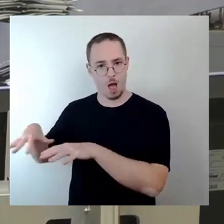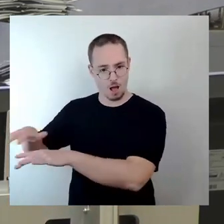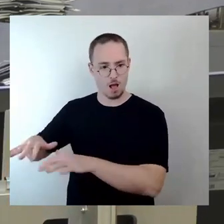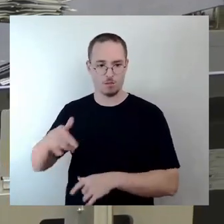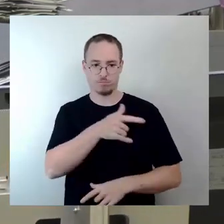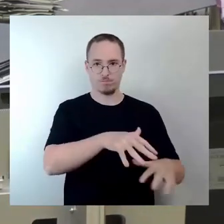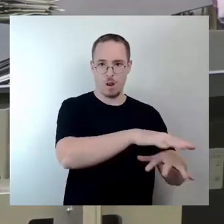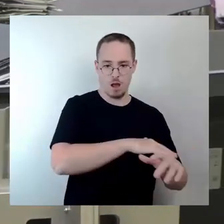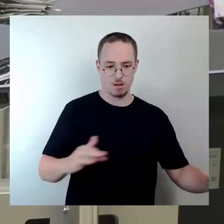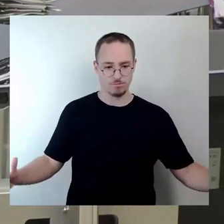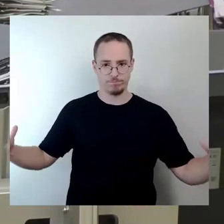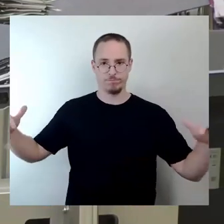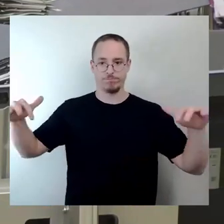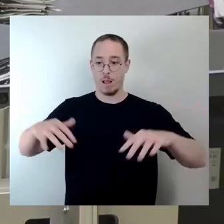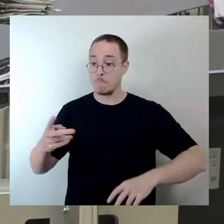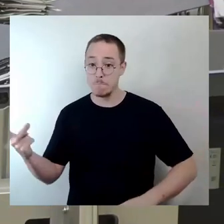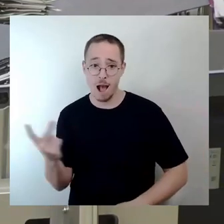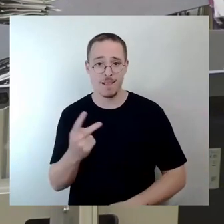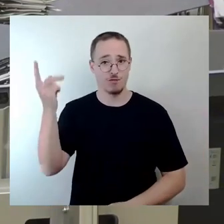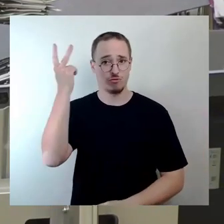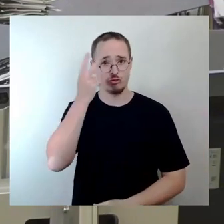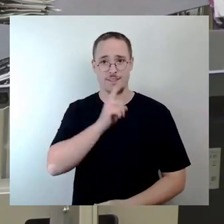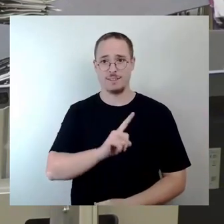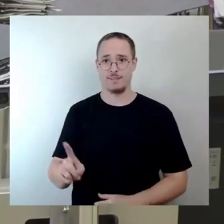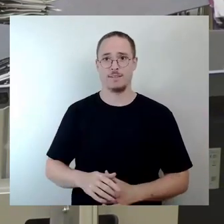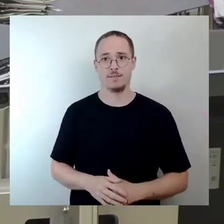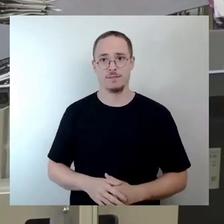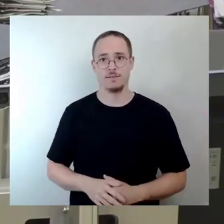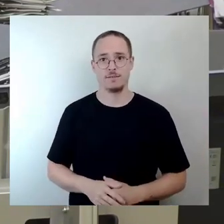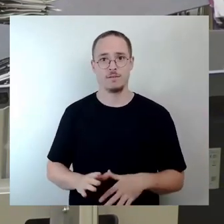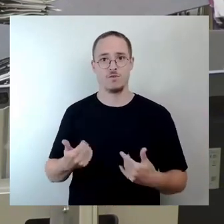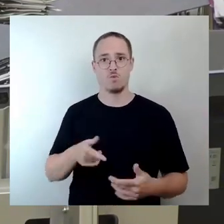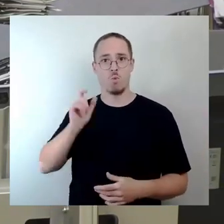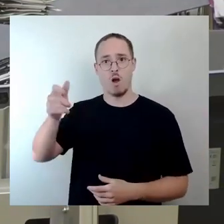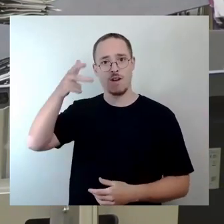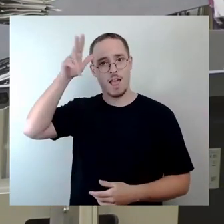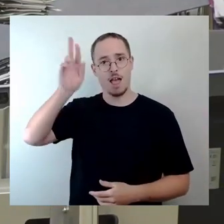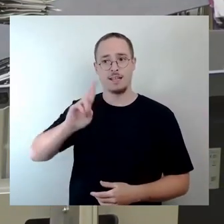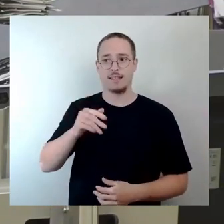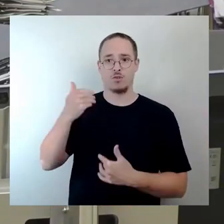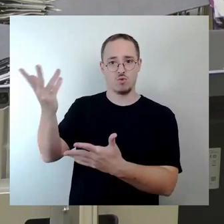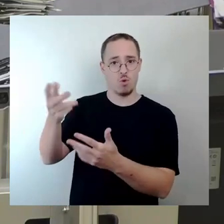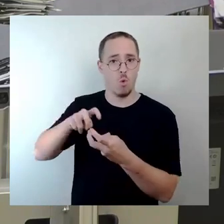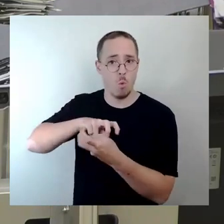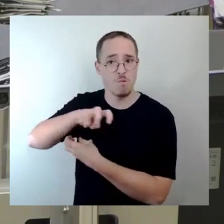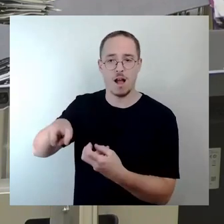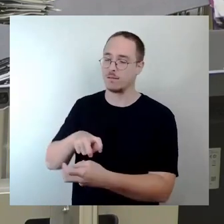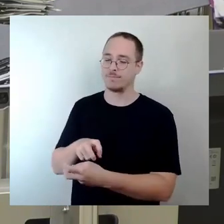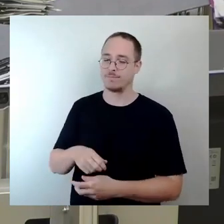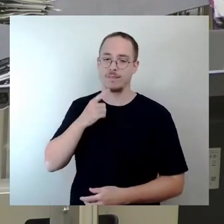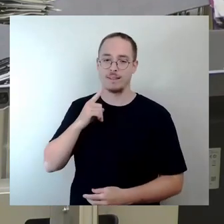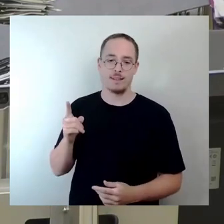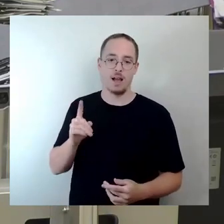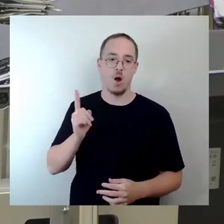verstehen es nicht mehr, und wenn wir mit dem Herrn Riedel so umgehen, dann versauen wir uns mit unseren Bürgern, meine